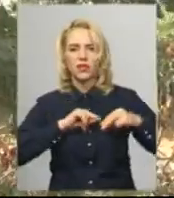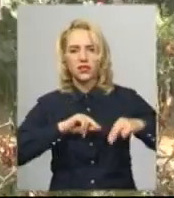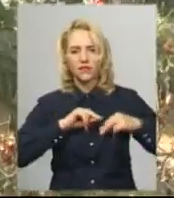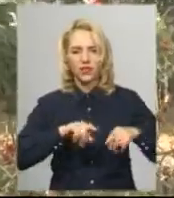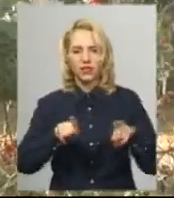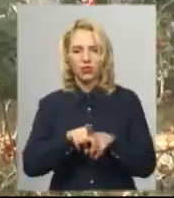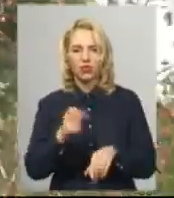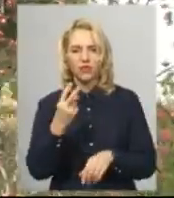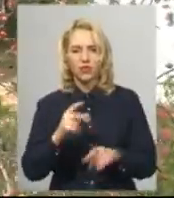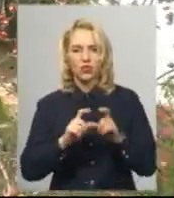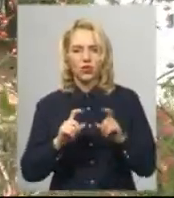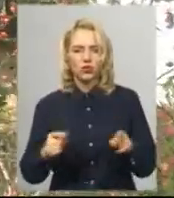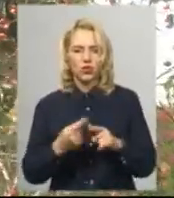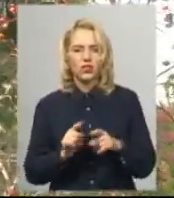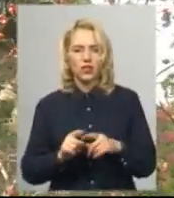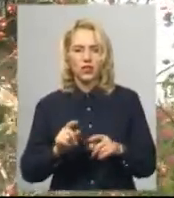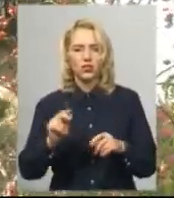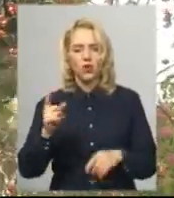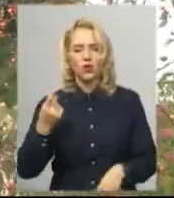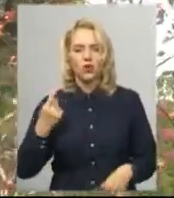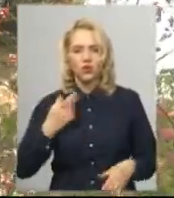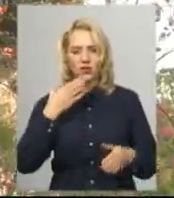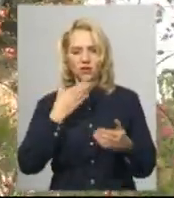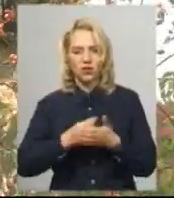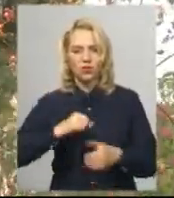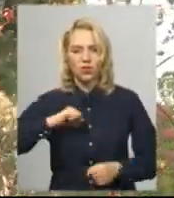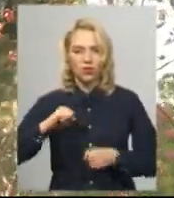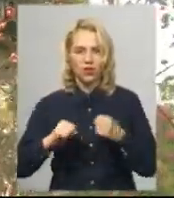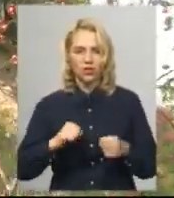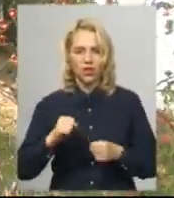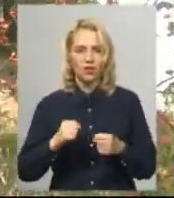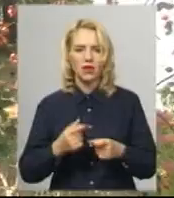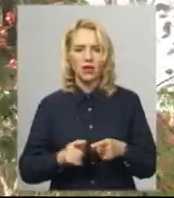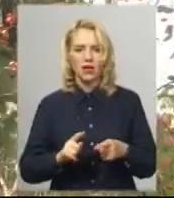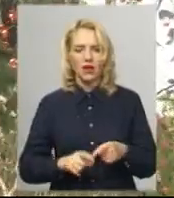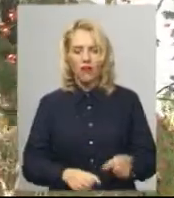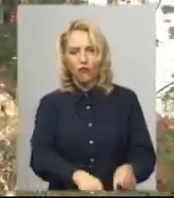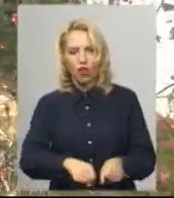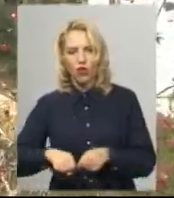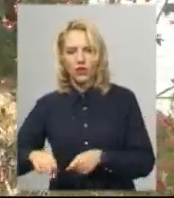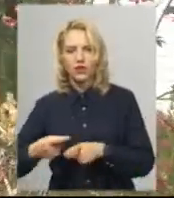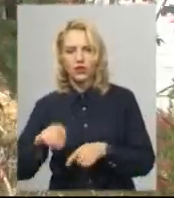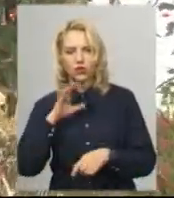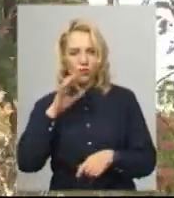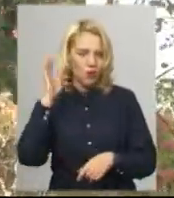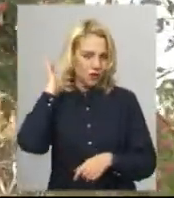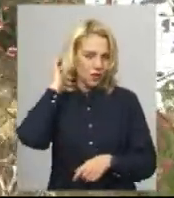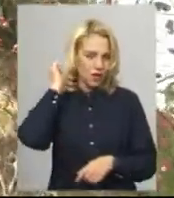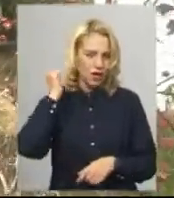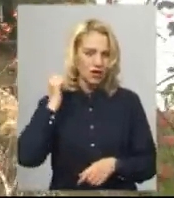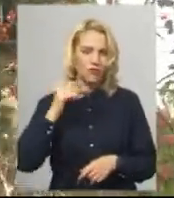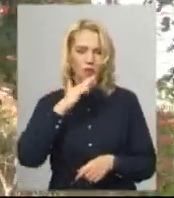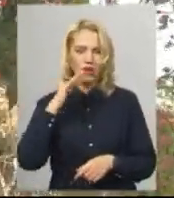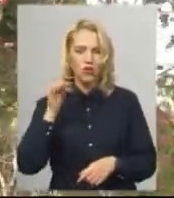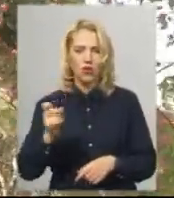також 12-ї школи, цей охоронець з цими своїми товаришами, подільниками, воликли цю собаку за загривок. І це було не один раз. Він